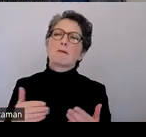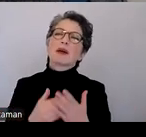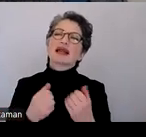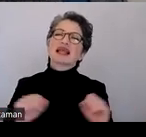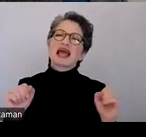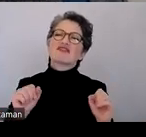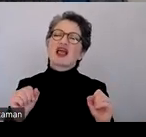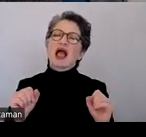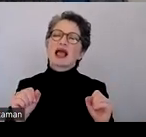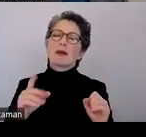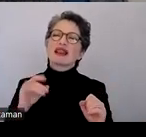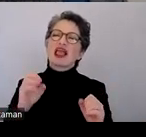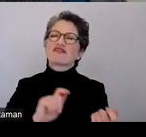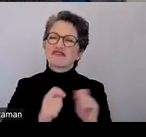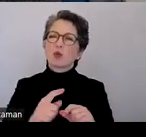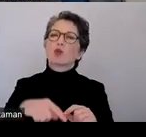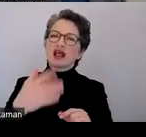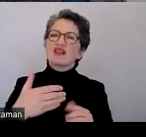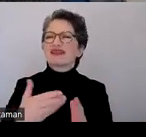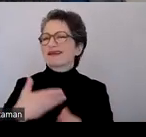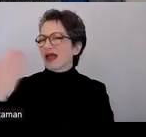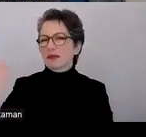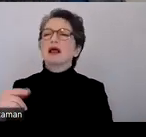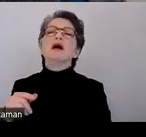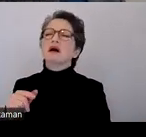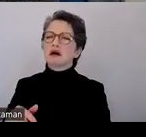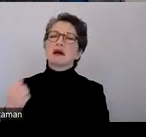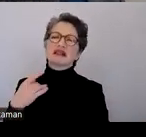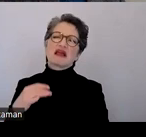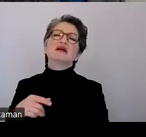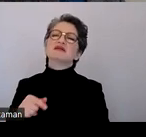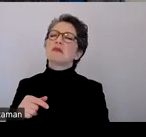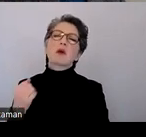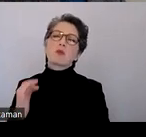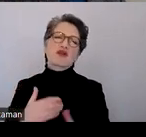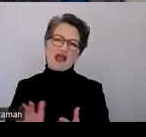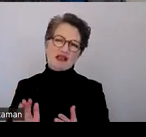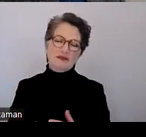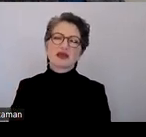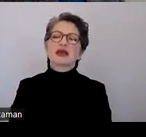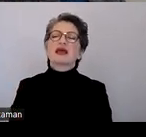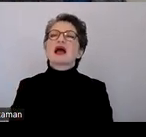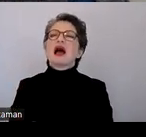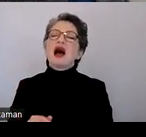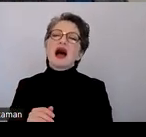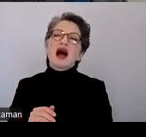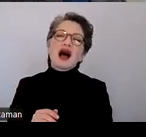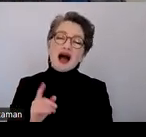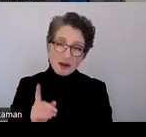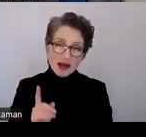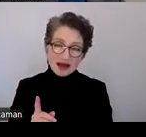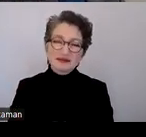machen. Man kann natürlich sagen, ich möchte eigentlich nicht PowerPoint weitergeben, weil dann kann man ja meine